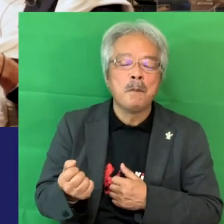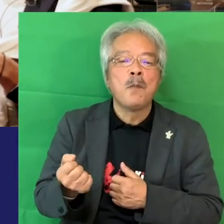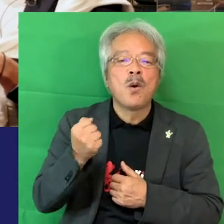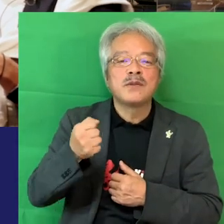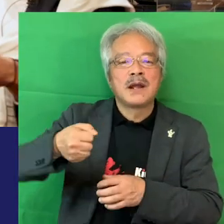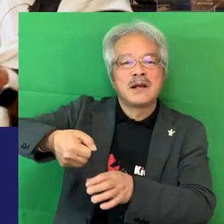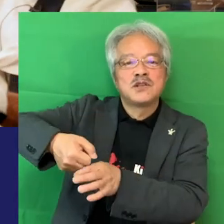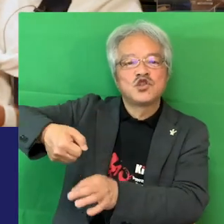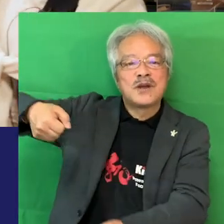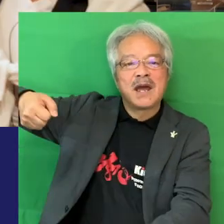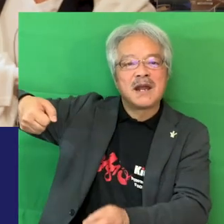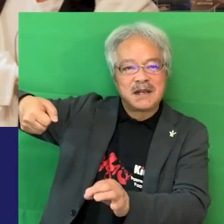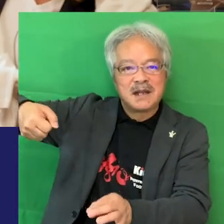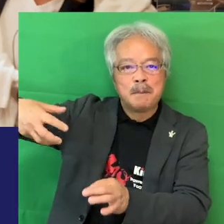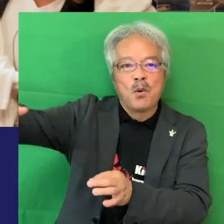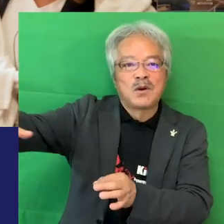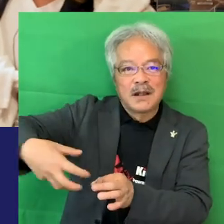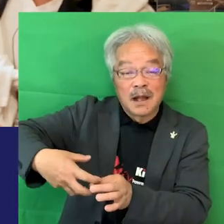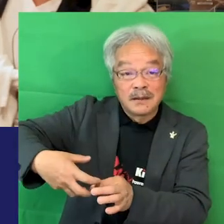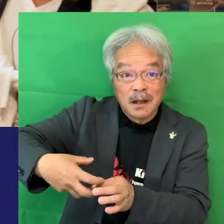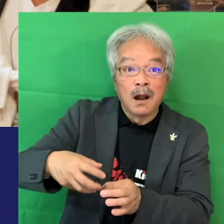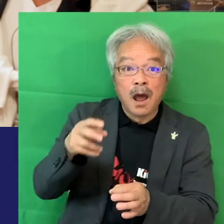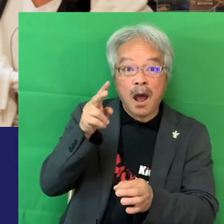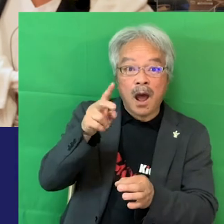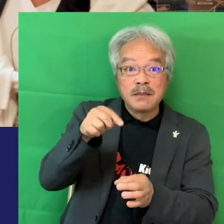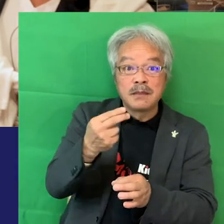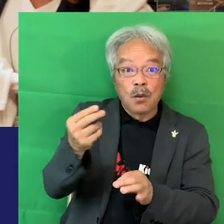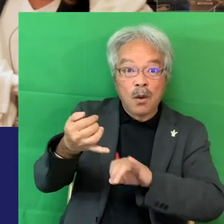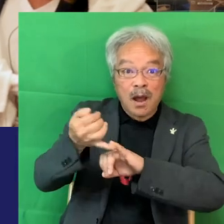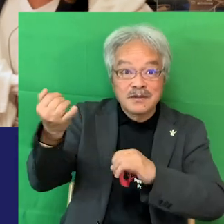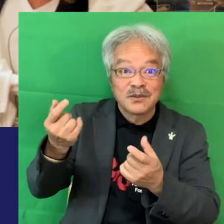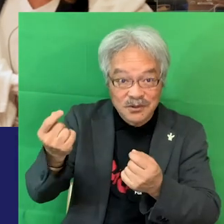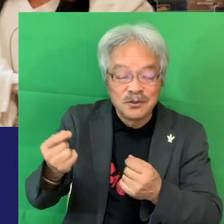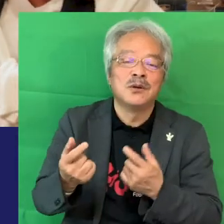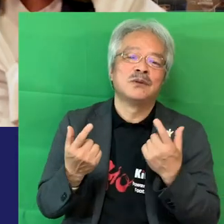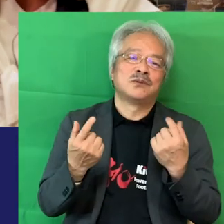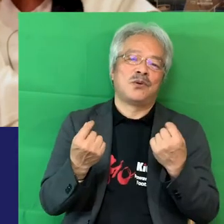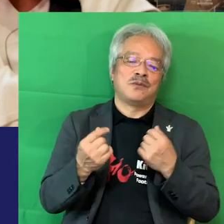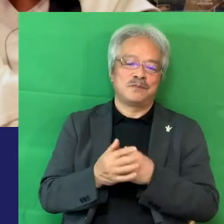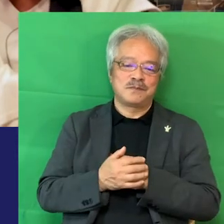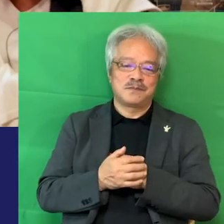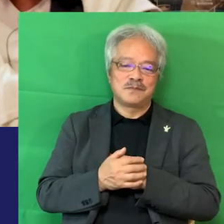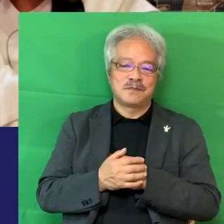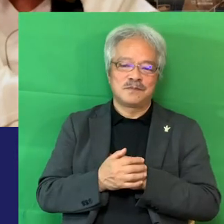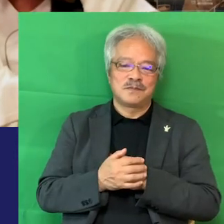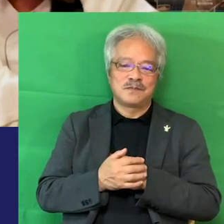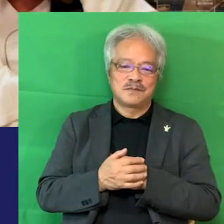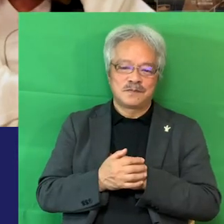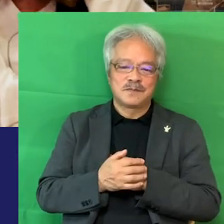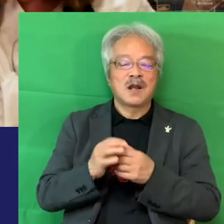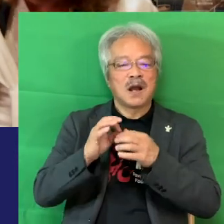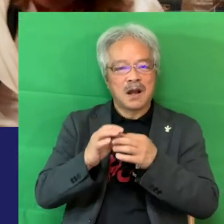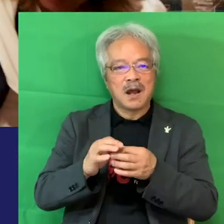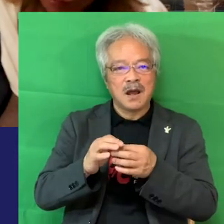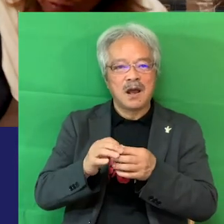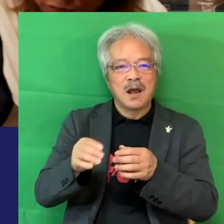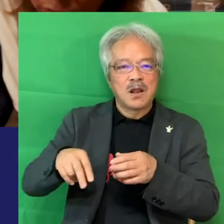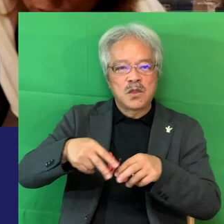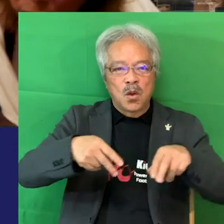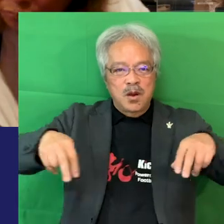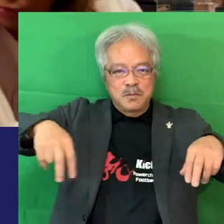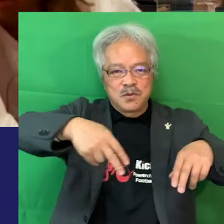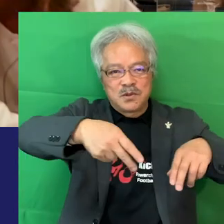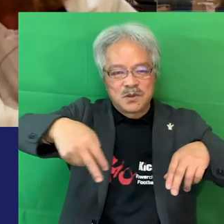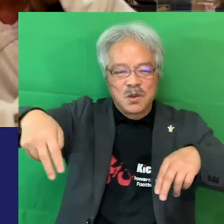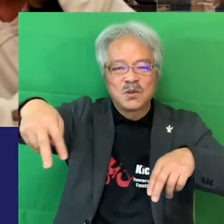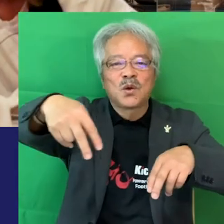が当たったらハンドなんだよねよく知ってるね出てくるしハンドこれハンドだからそこのドリブルを抜けようと